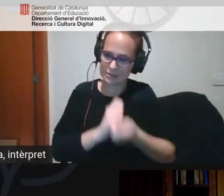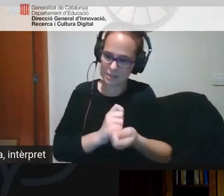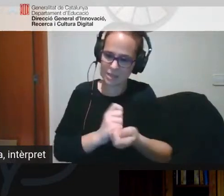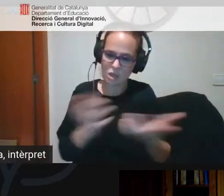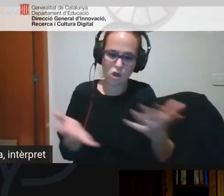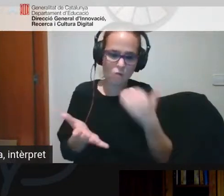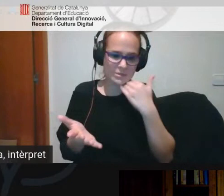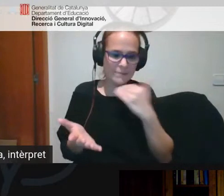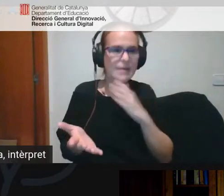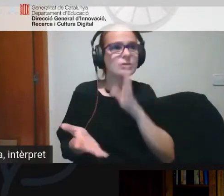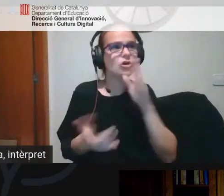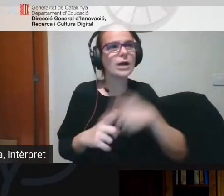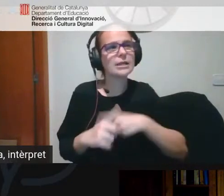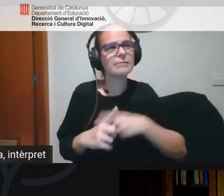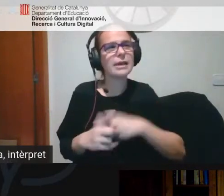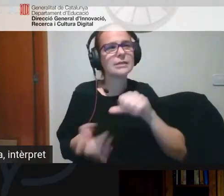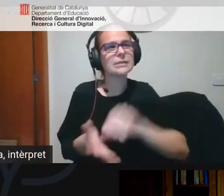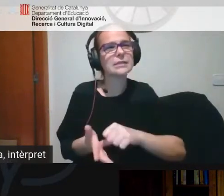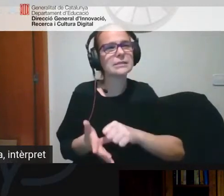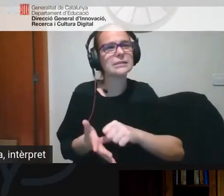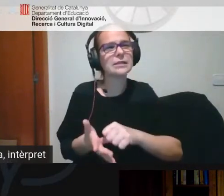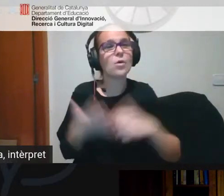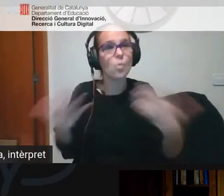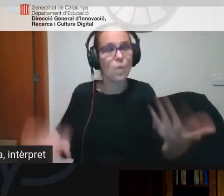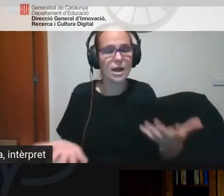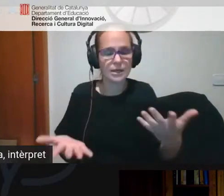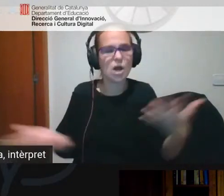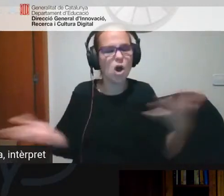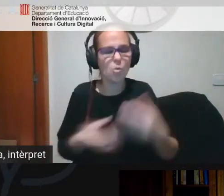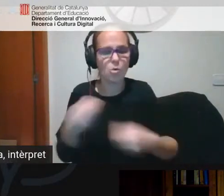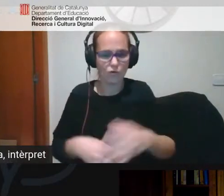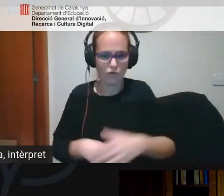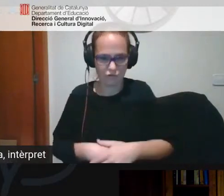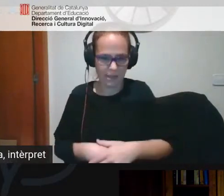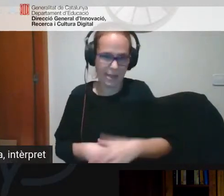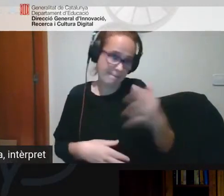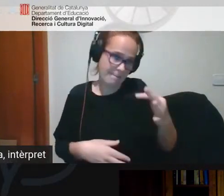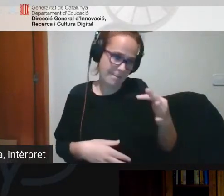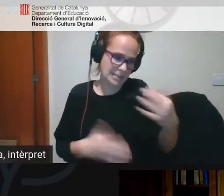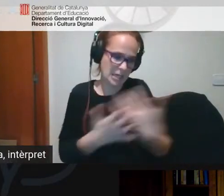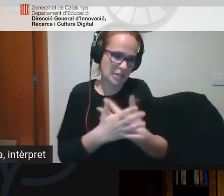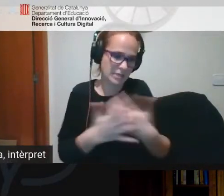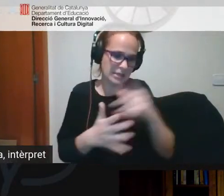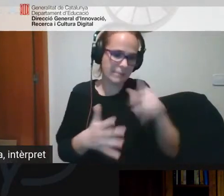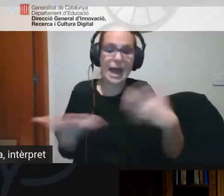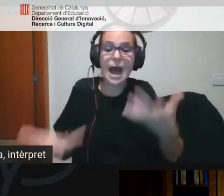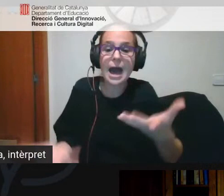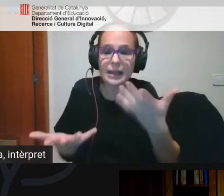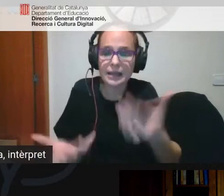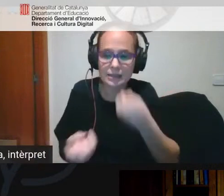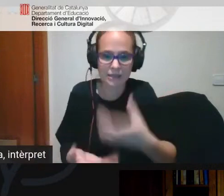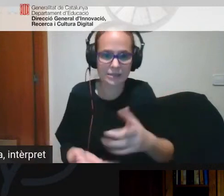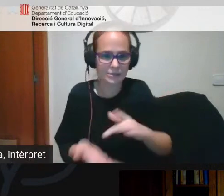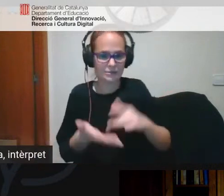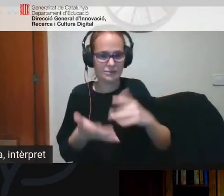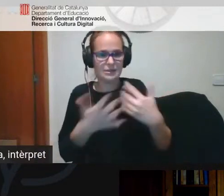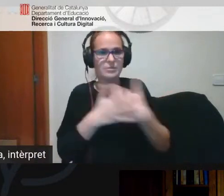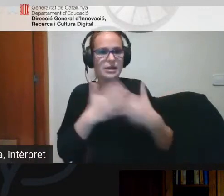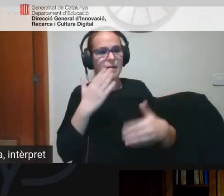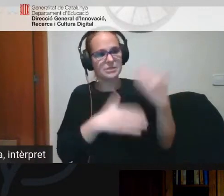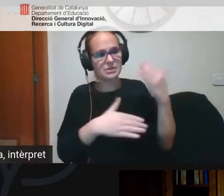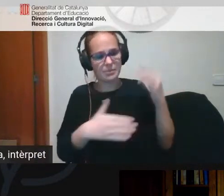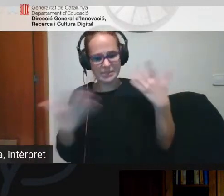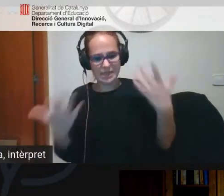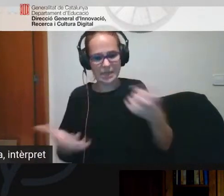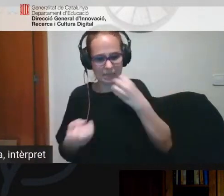al vostre centre exactament on estava i evidentment que ens expliquin on estan en aquests moments no ens quedem només en l'inici sinó també al final però sobretot aquesta